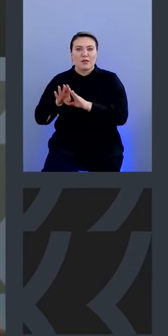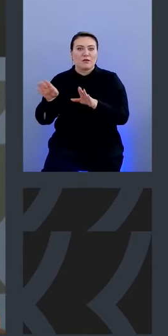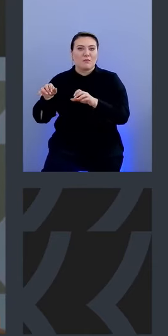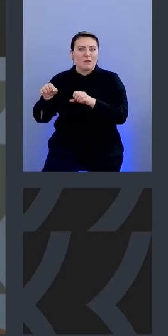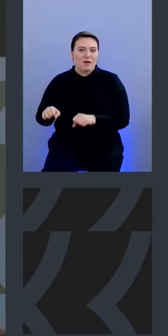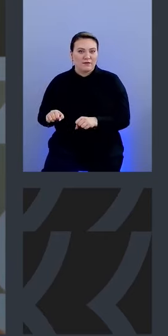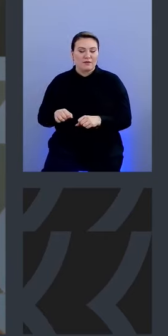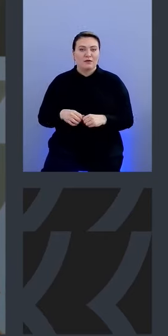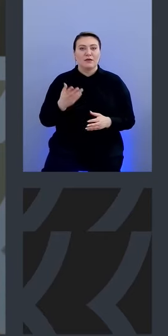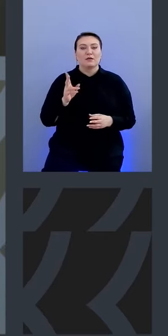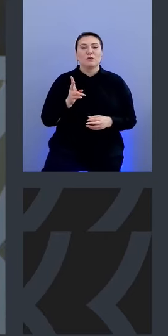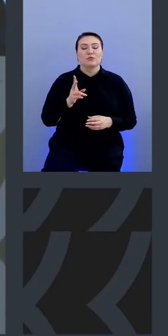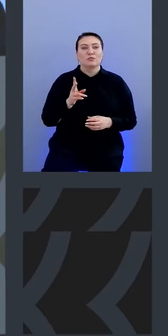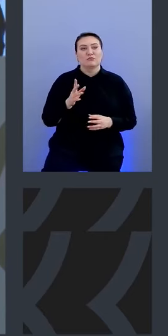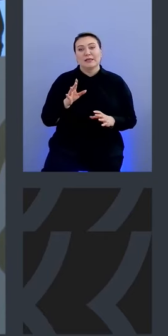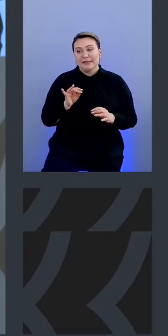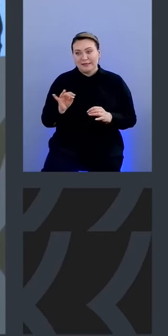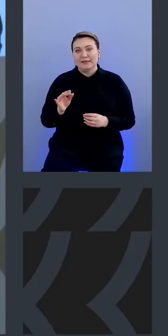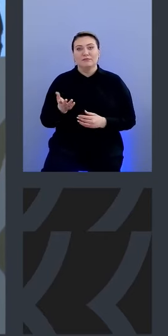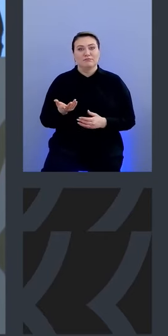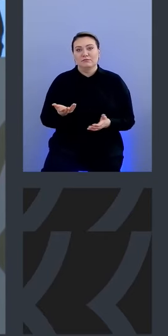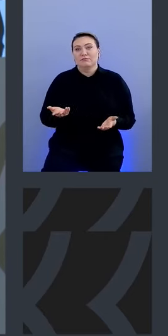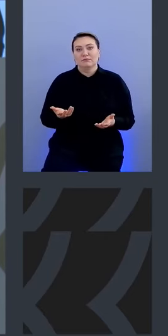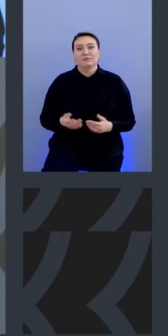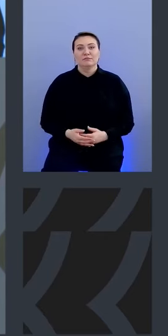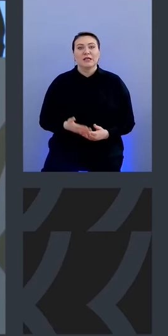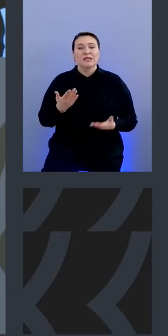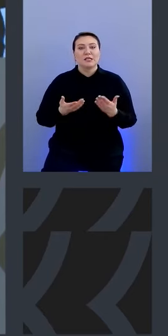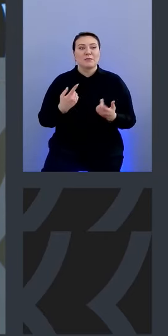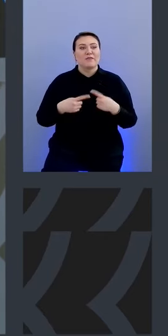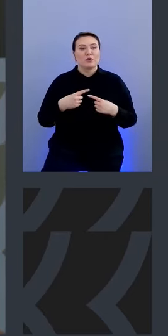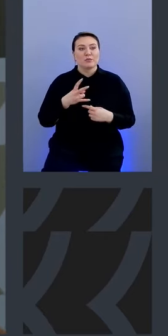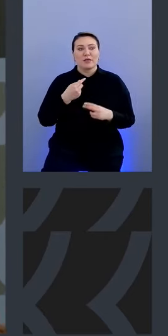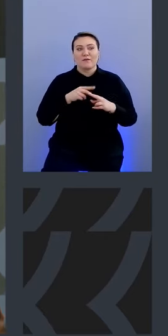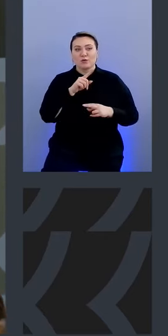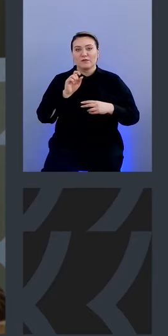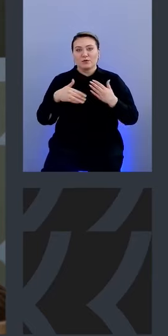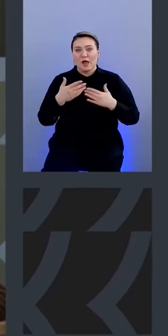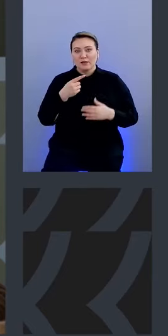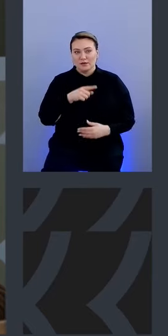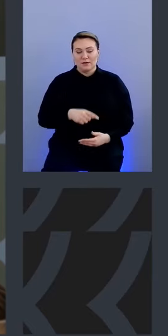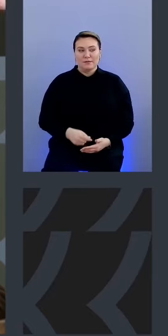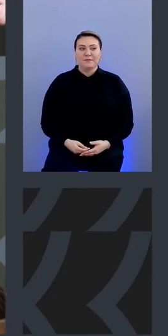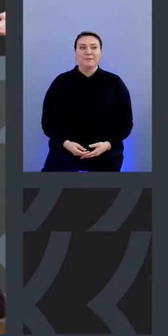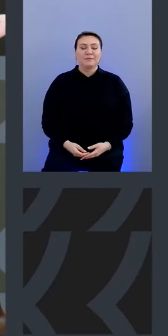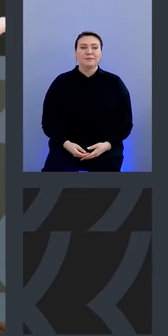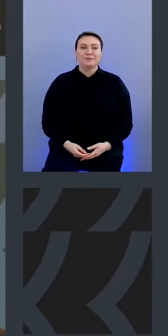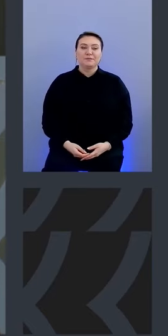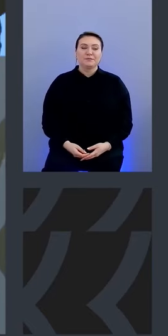вот если там ну и классику то есть мне вот если мы вернемся вот на эти слайды вот